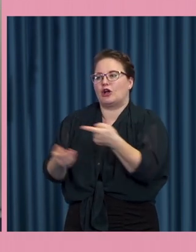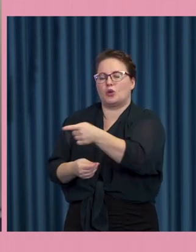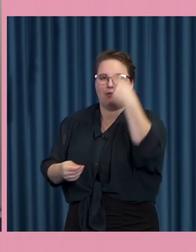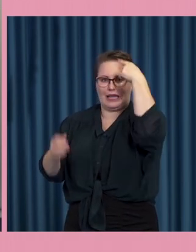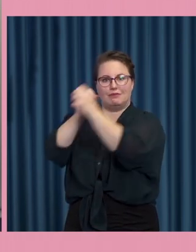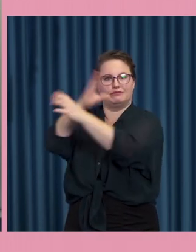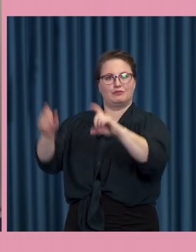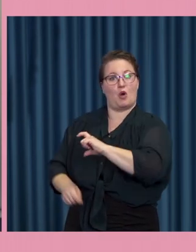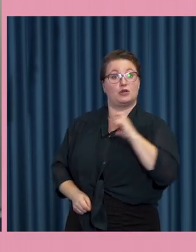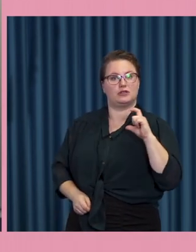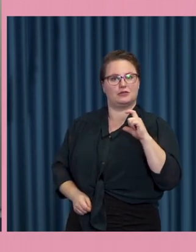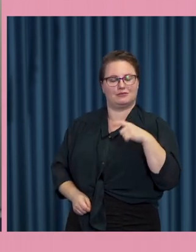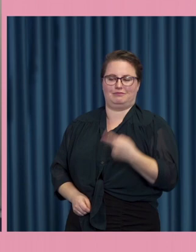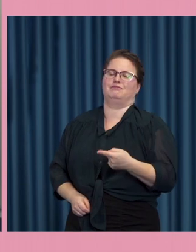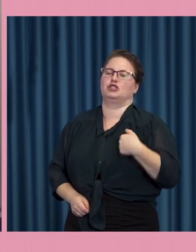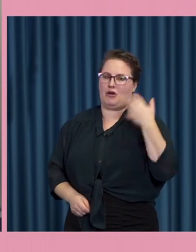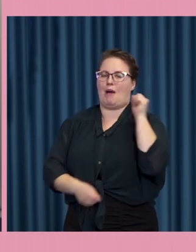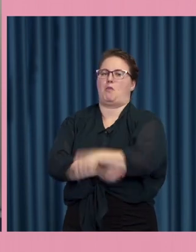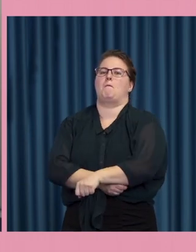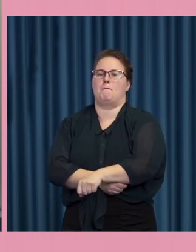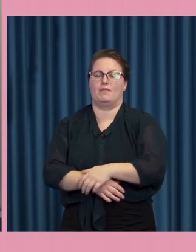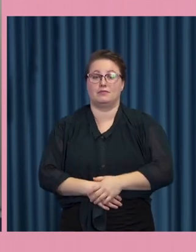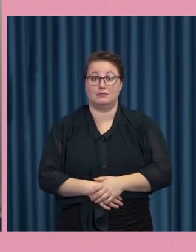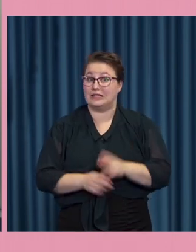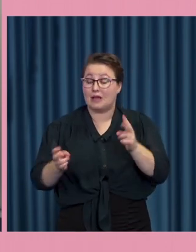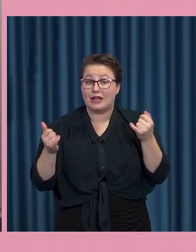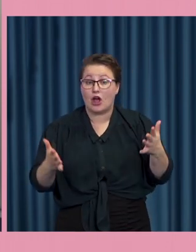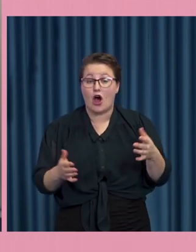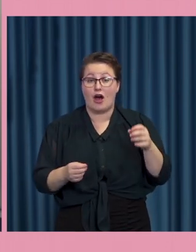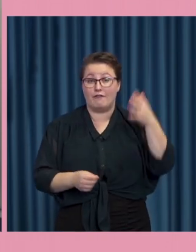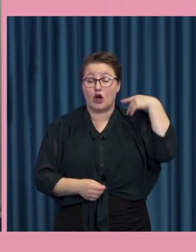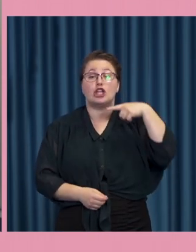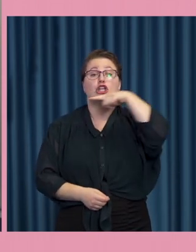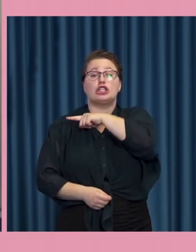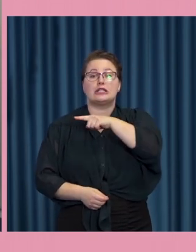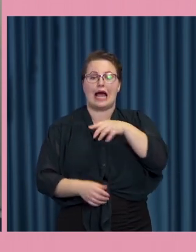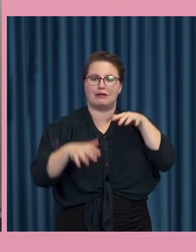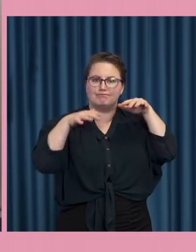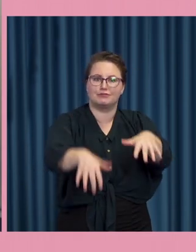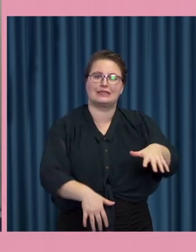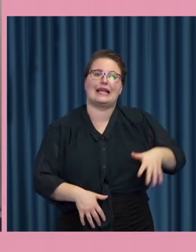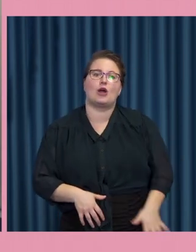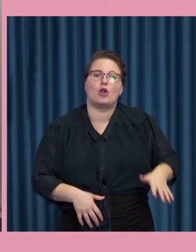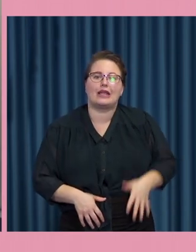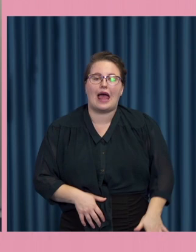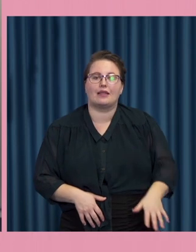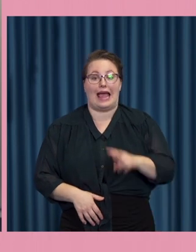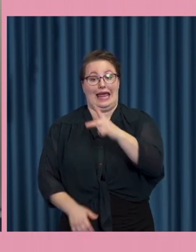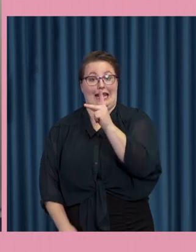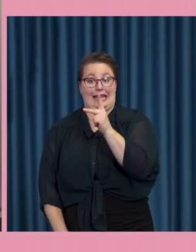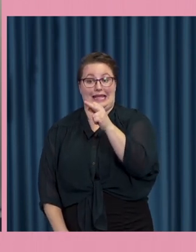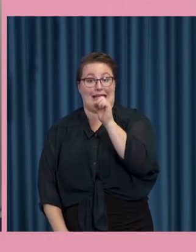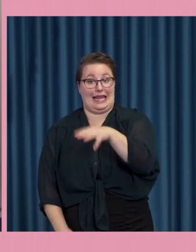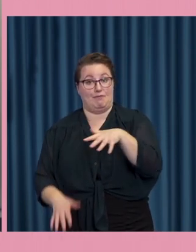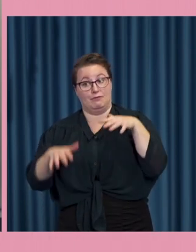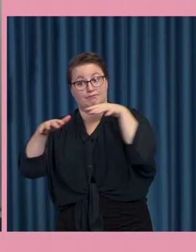När Ryssland anföll i Georgien och när man anföll i Krim så började man